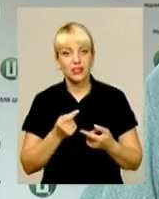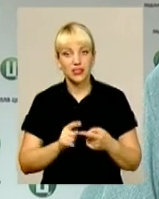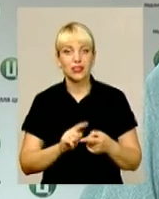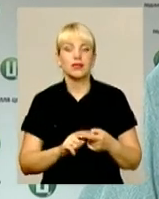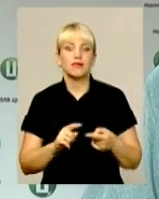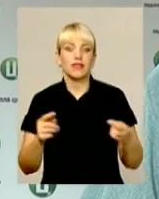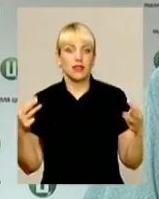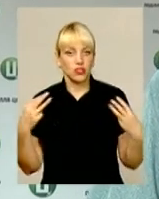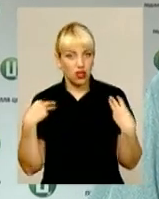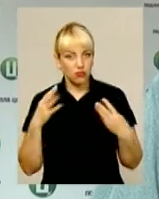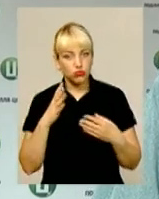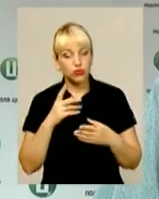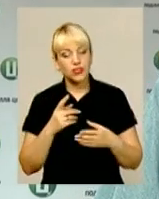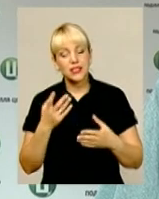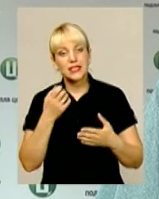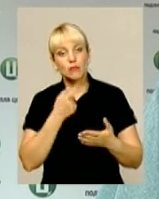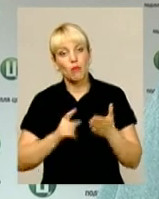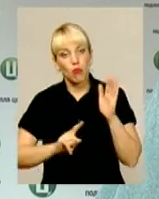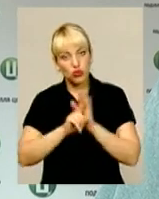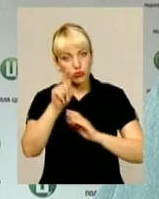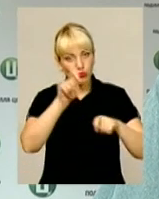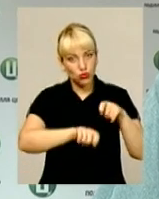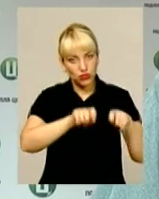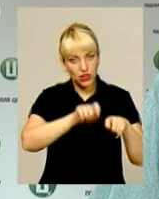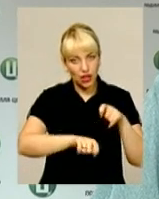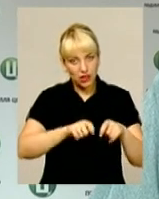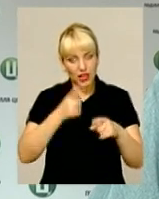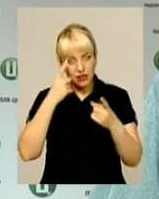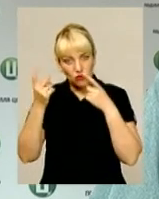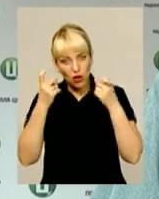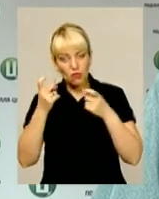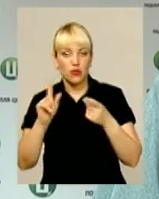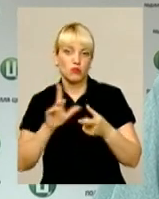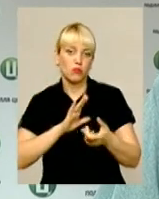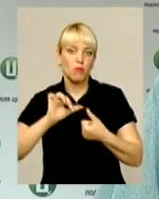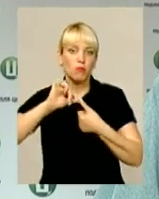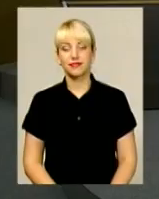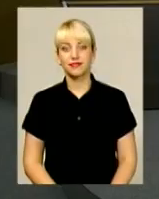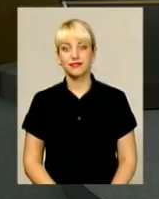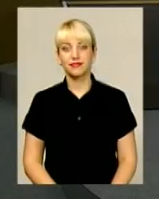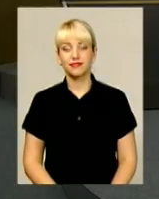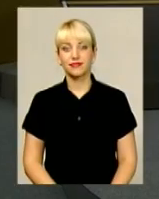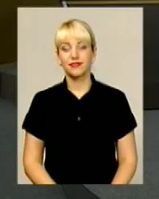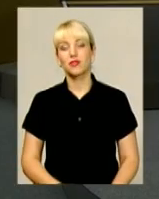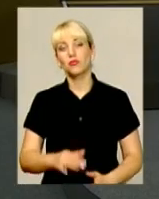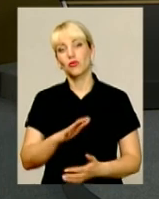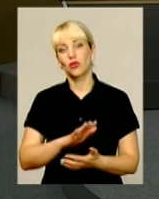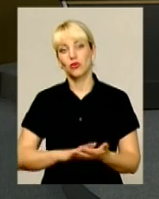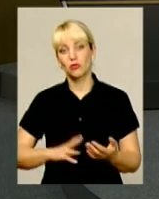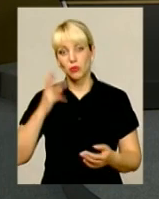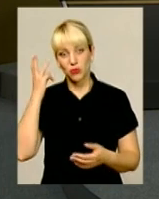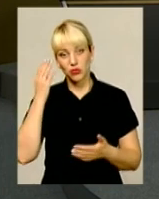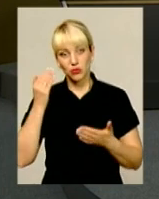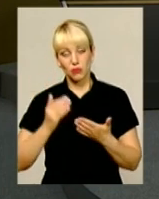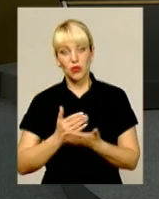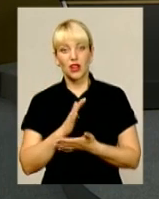виключно з перевіреної інформації, яка буде підкріплена реальними фактами. Ми продовжуємо подільську